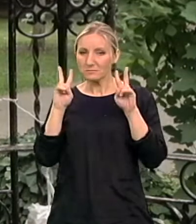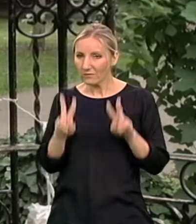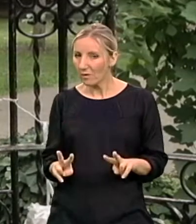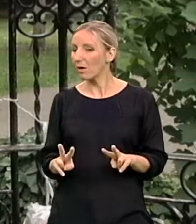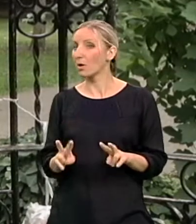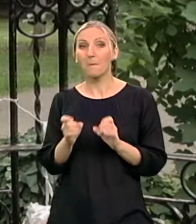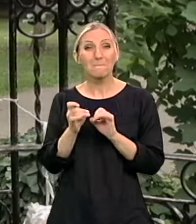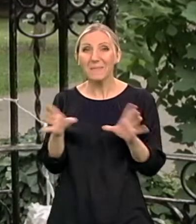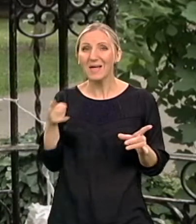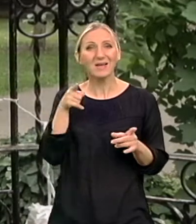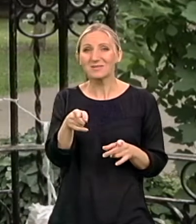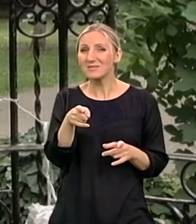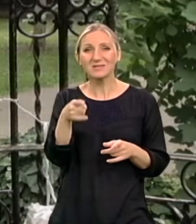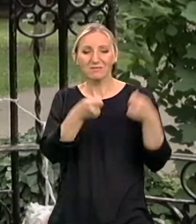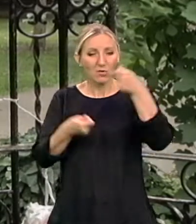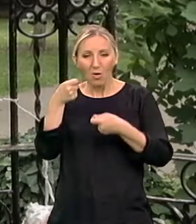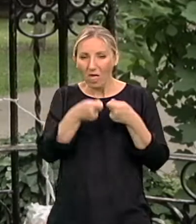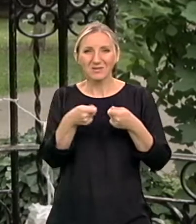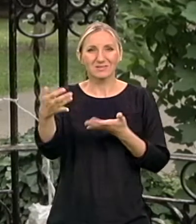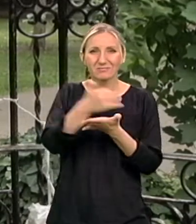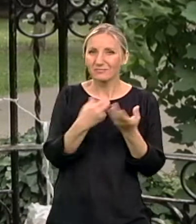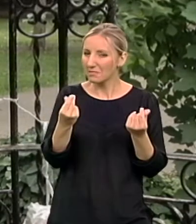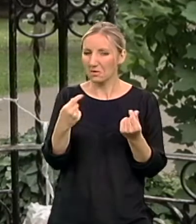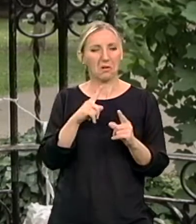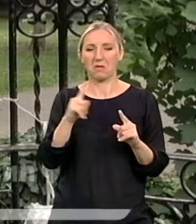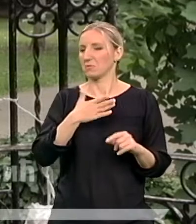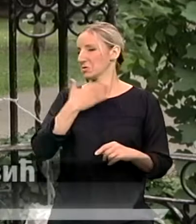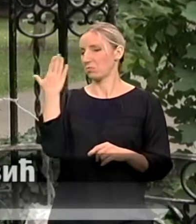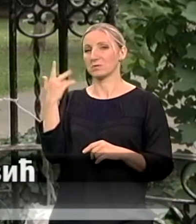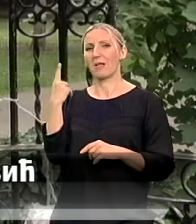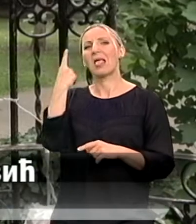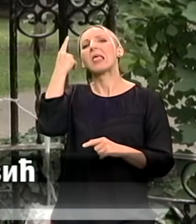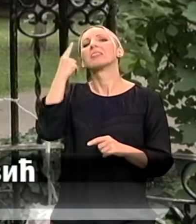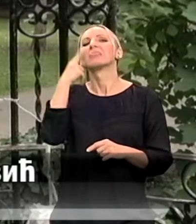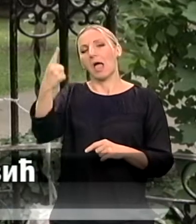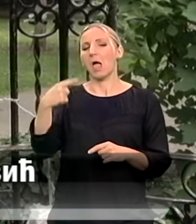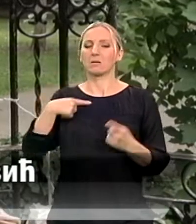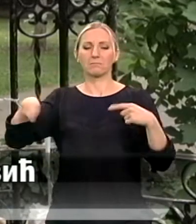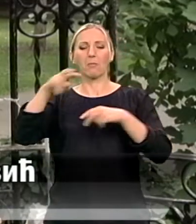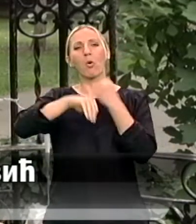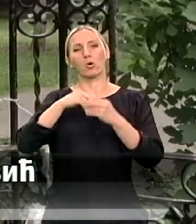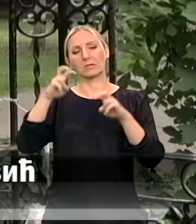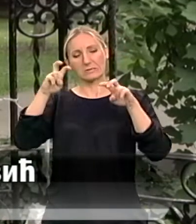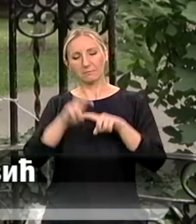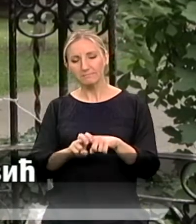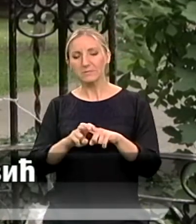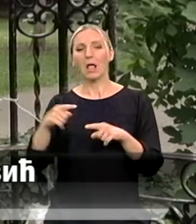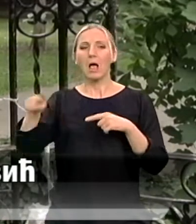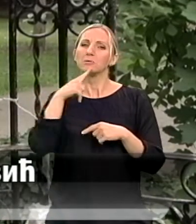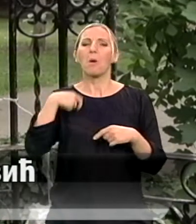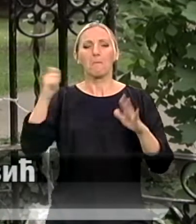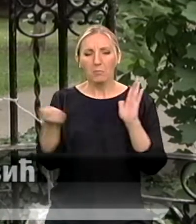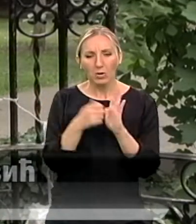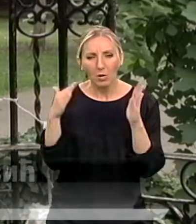toga, verovatno nikad ne bih uspela da odem jer mi smo selili onako poradično. Jedan dan i razmišljali kada bi prodali sve što imamo, bukvalno i kuću u kojoj smo